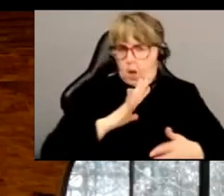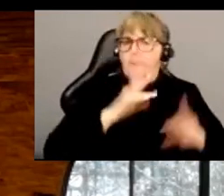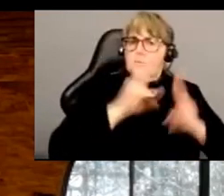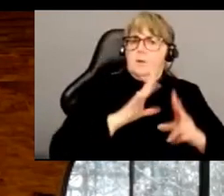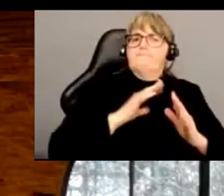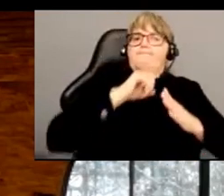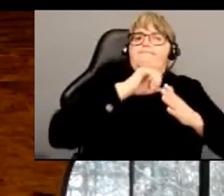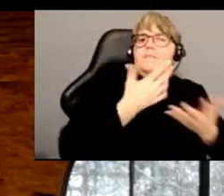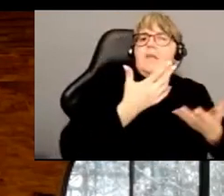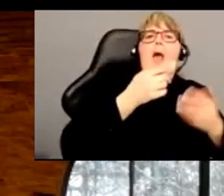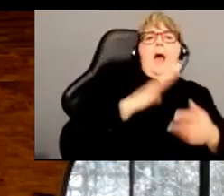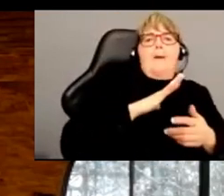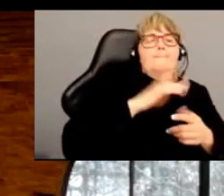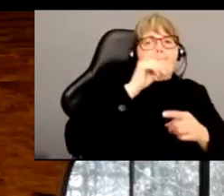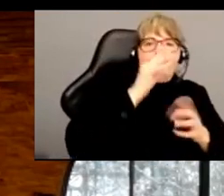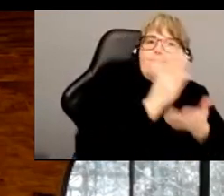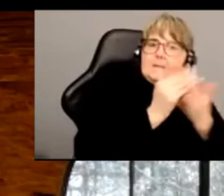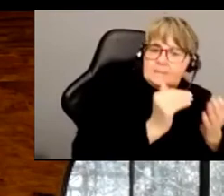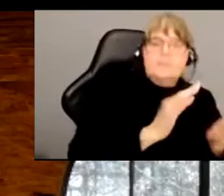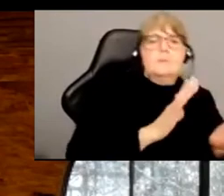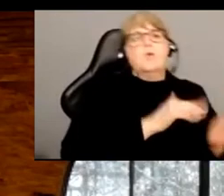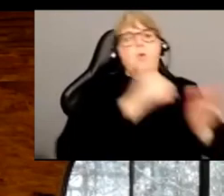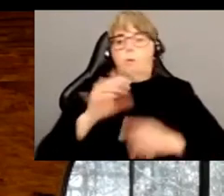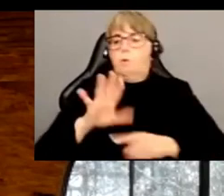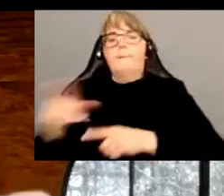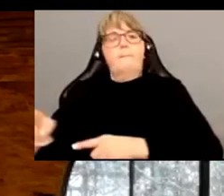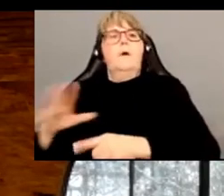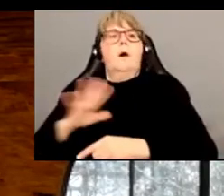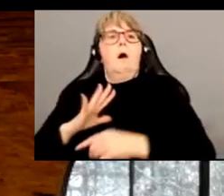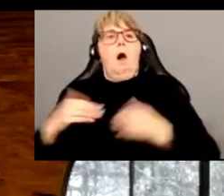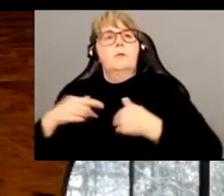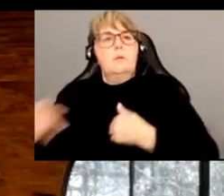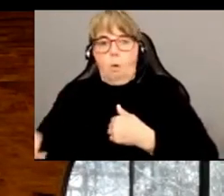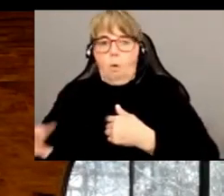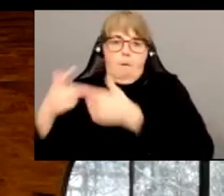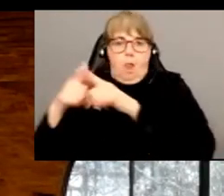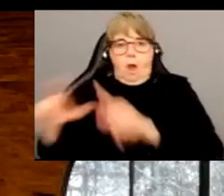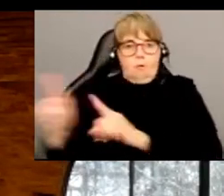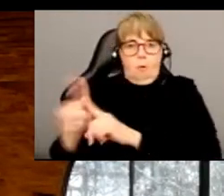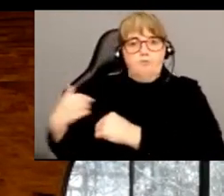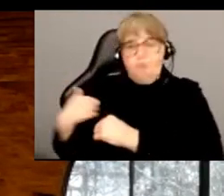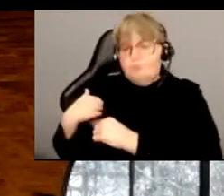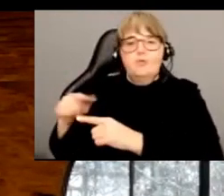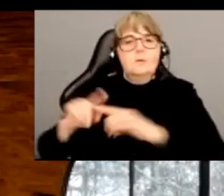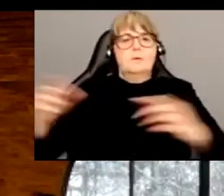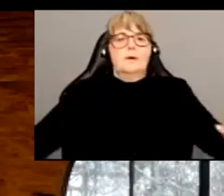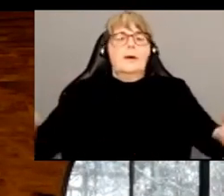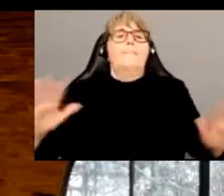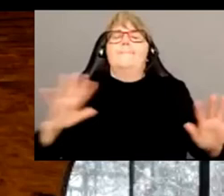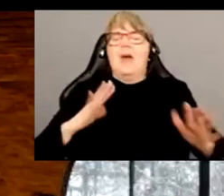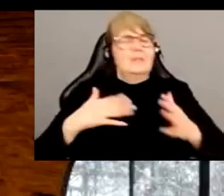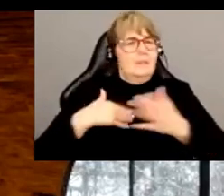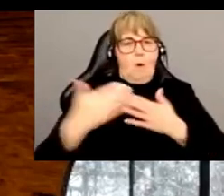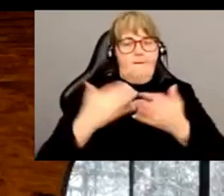incapacités et aussi évidemment des animaux qui n'ont pas le langage et des langues développées comme nous, les êtres humains, l'avons. Mais ce n